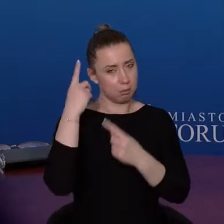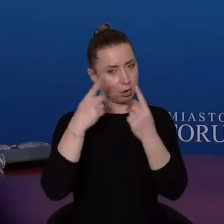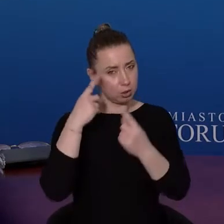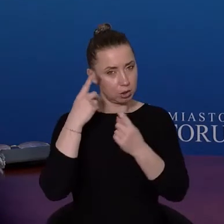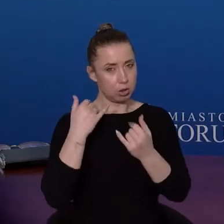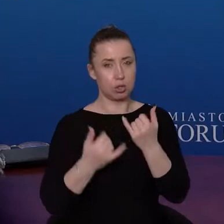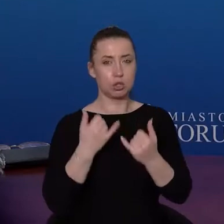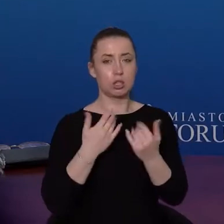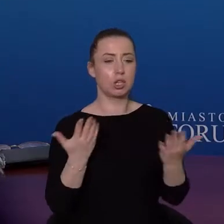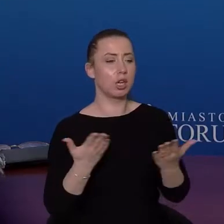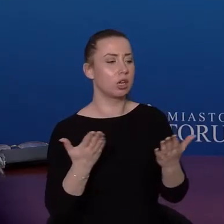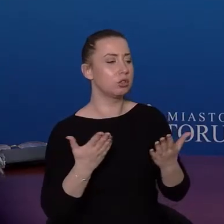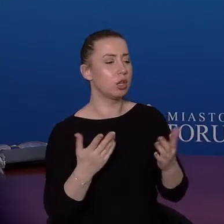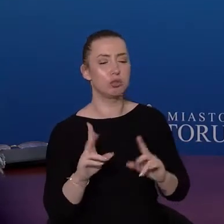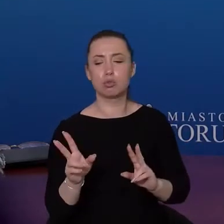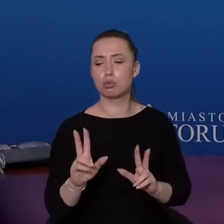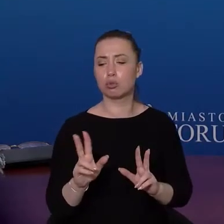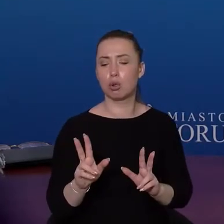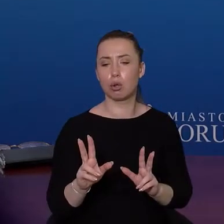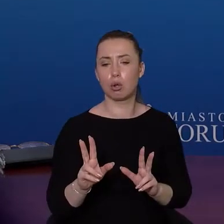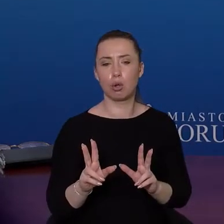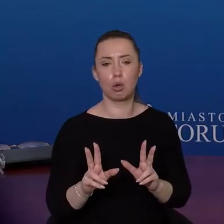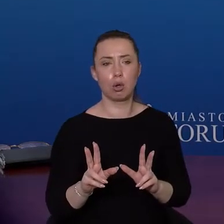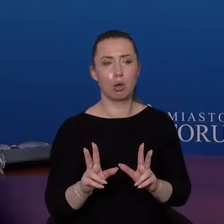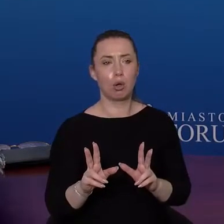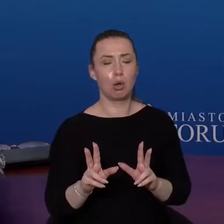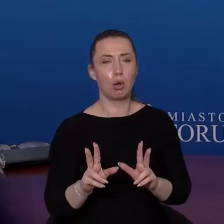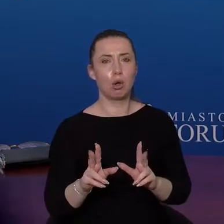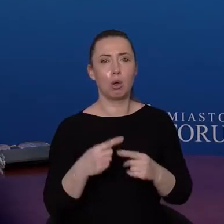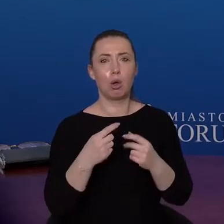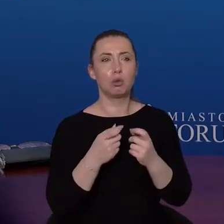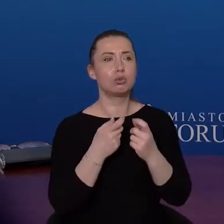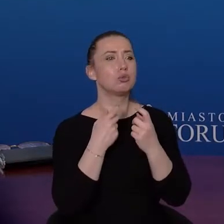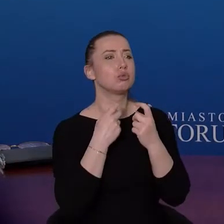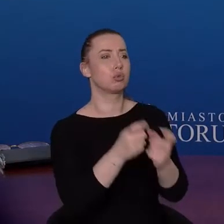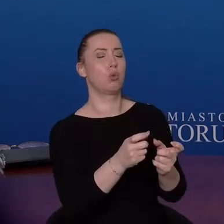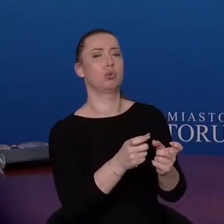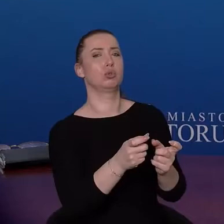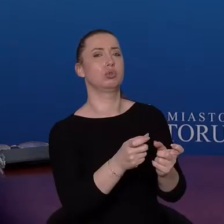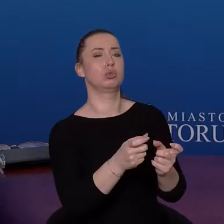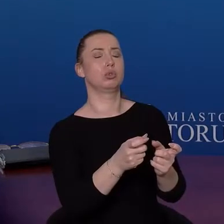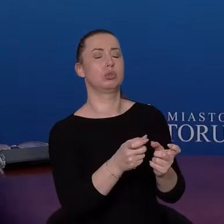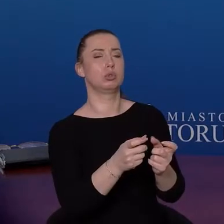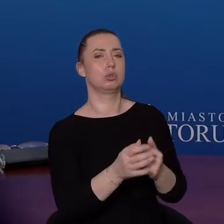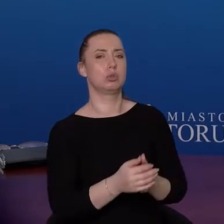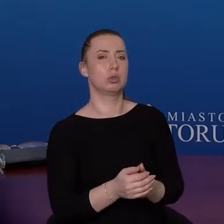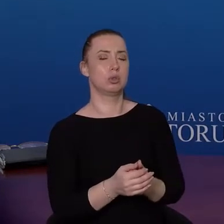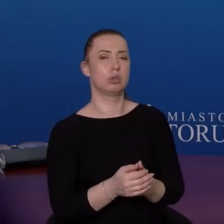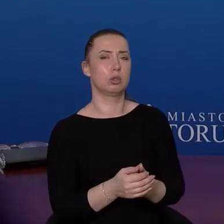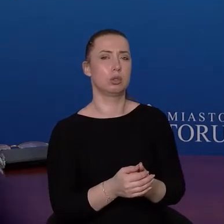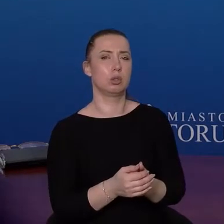tylko gdzieś jakieś zgłoszenie, czy interwencja dotycząca oświetlenia